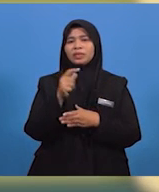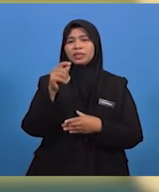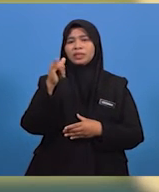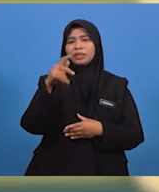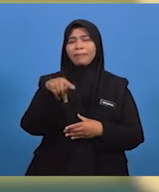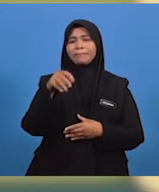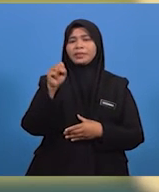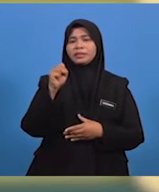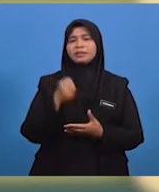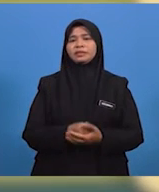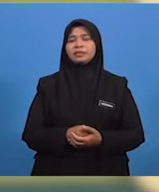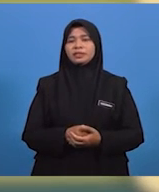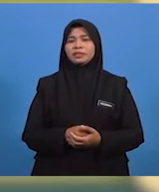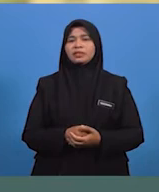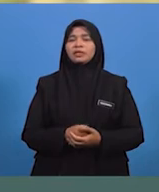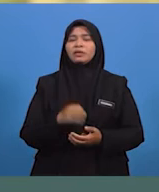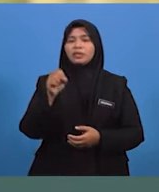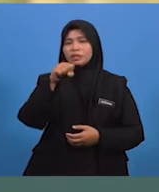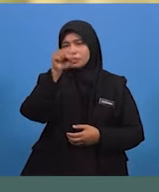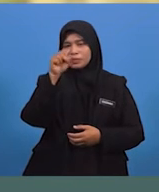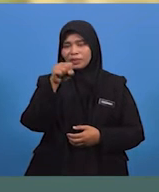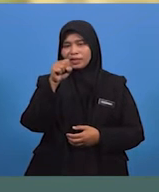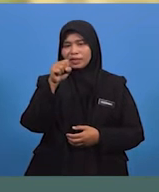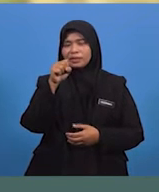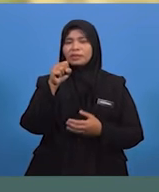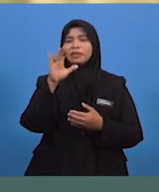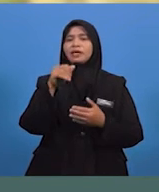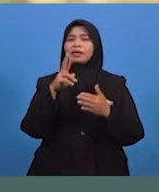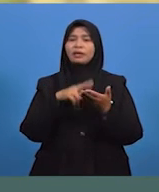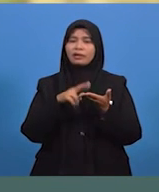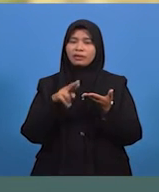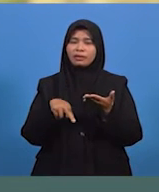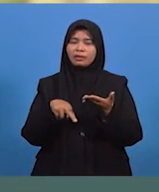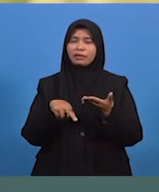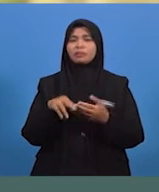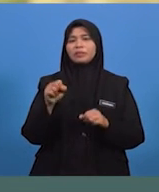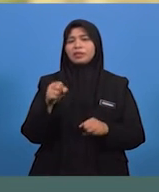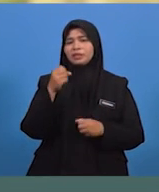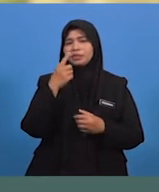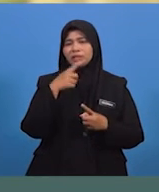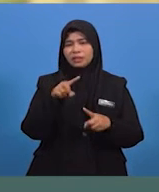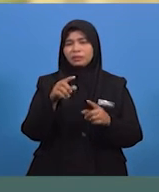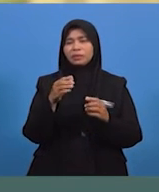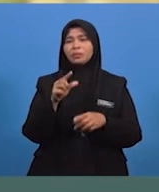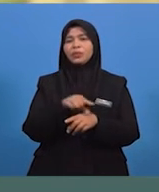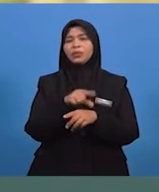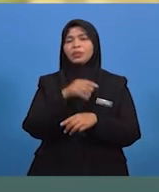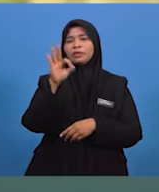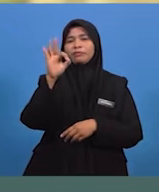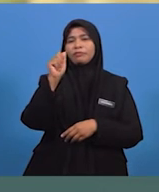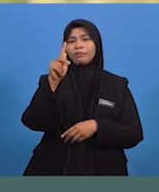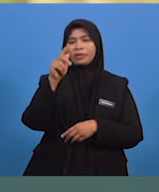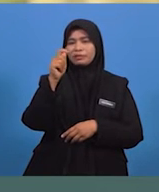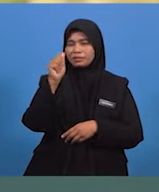soalan. Soalan-soalan aras rendah boleh dijawab dengan menyatakan fakta sahaja Manakala,